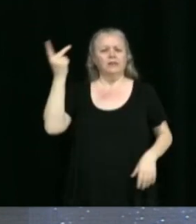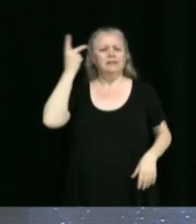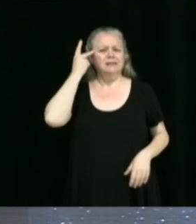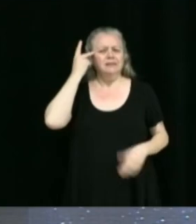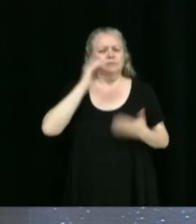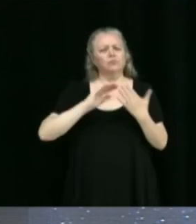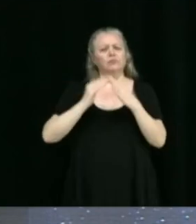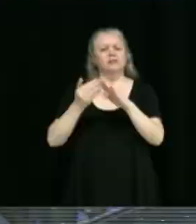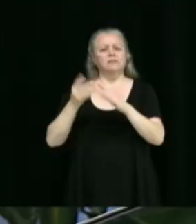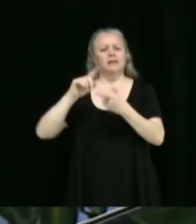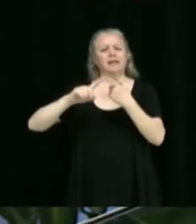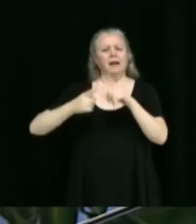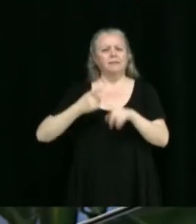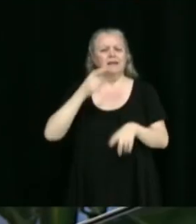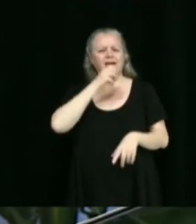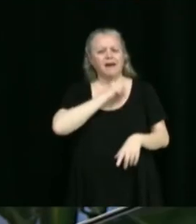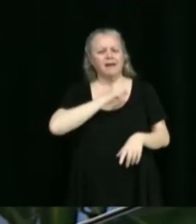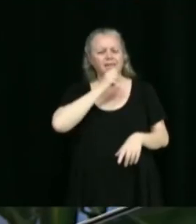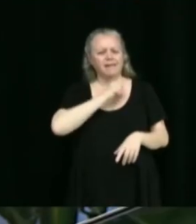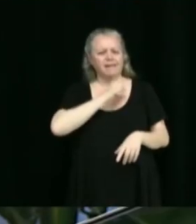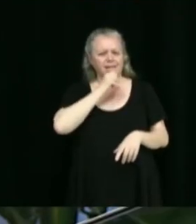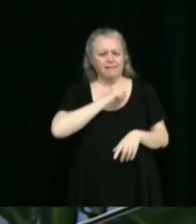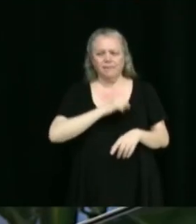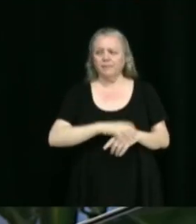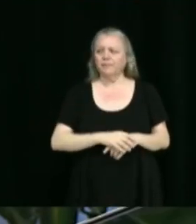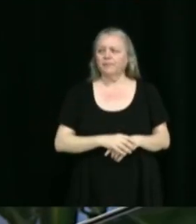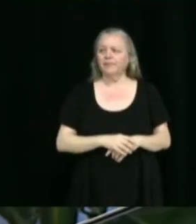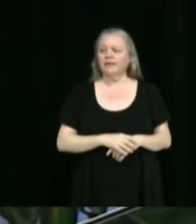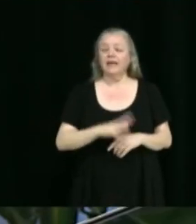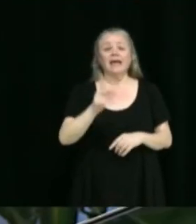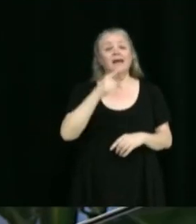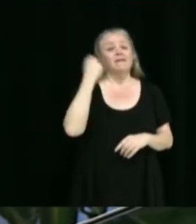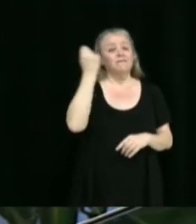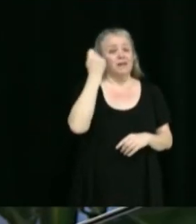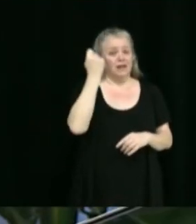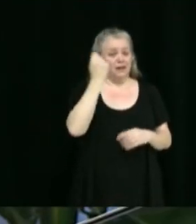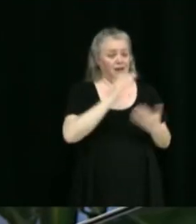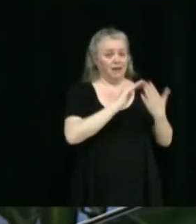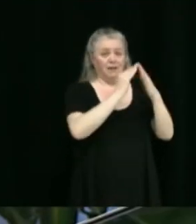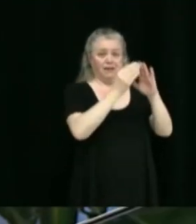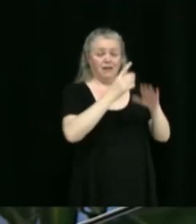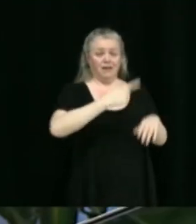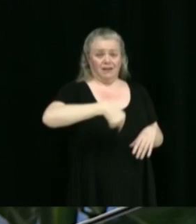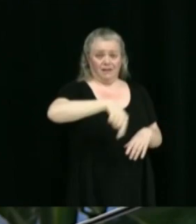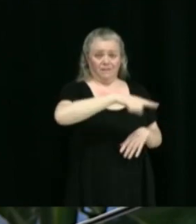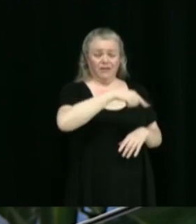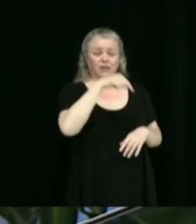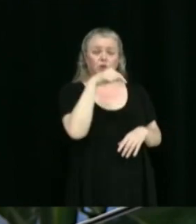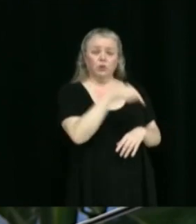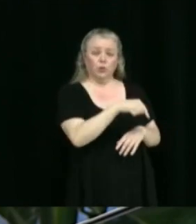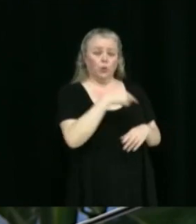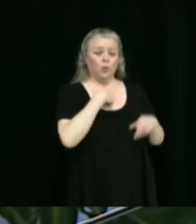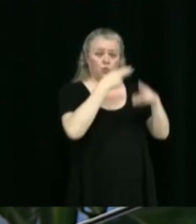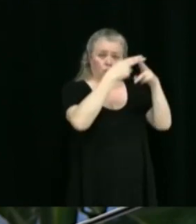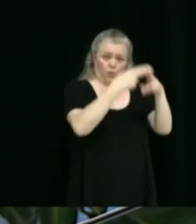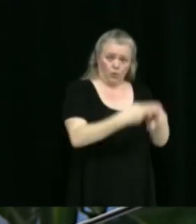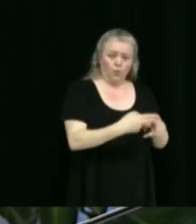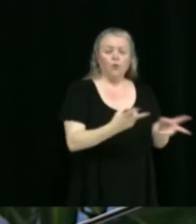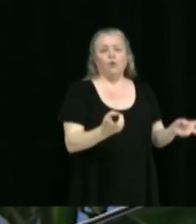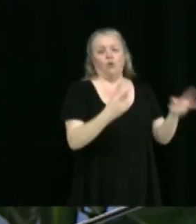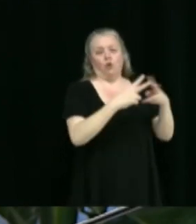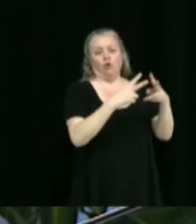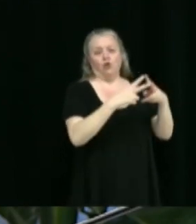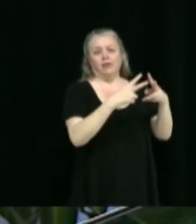aînés. Donc, il y a lieu que la Ville de Victoriaville reconnaisse les personnes mentionnées dans le document s'yjoint à la présente résolution